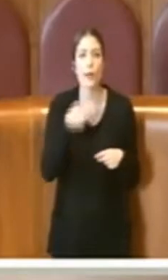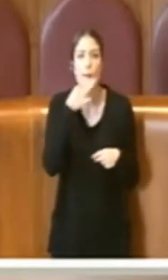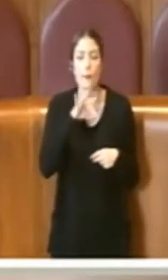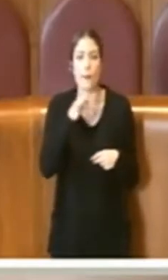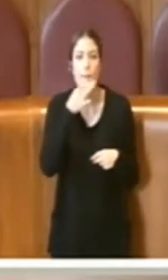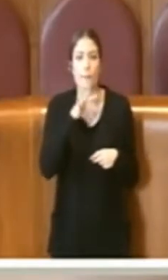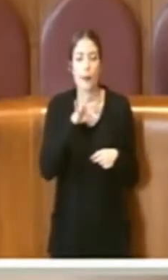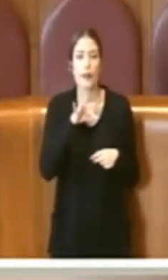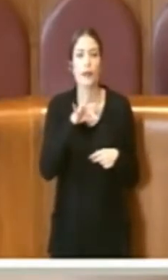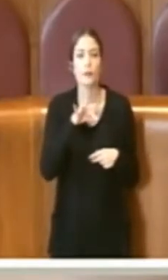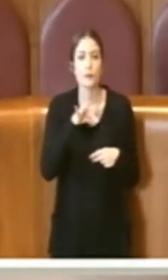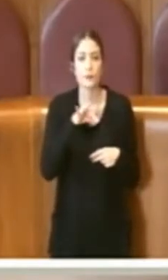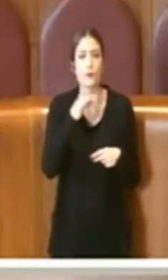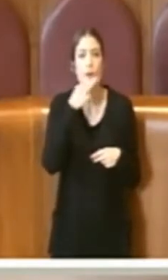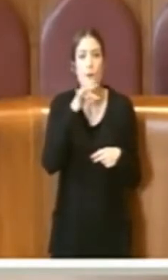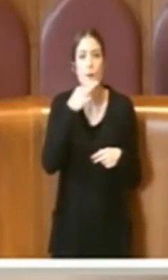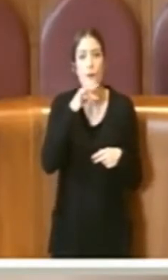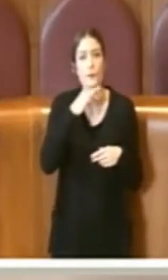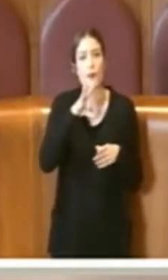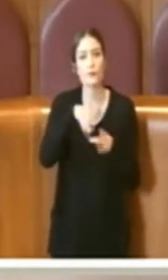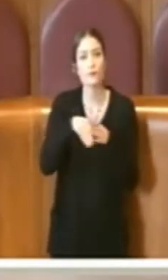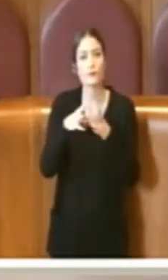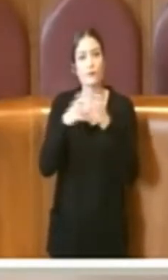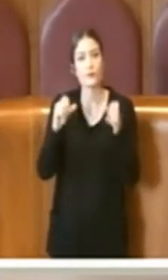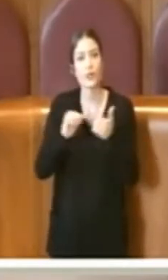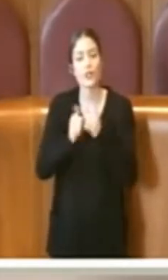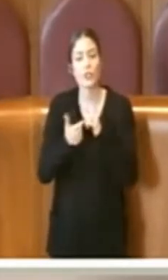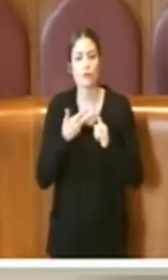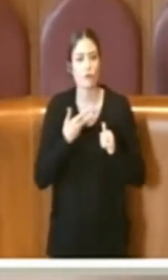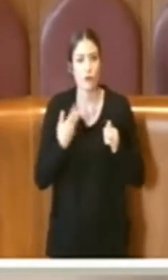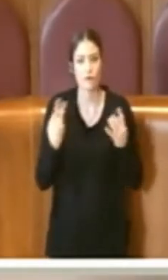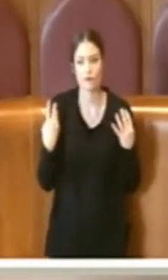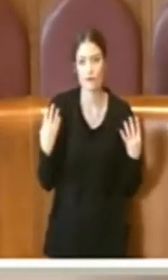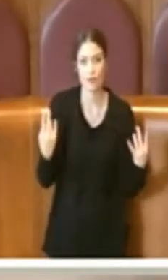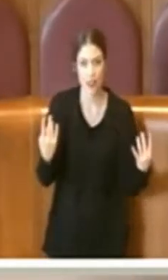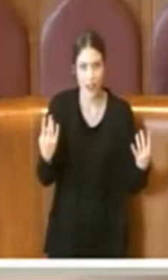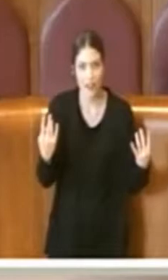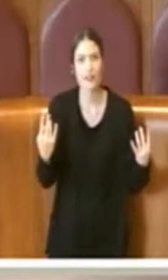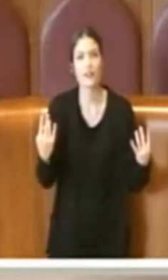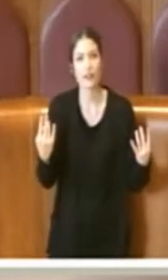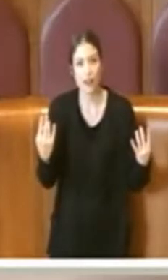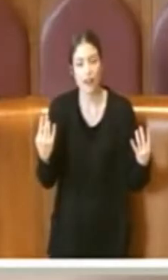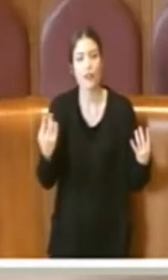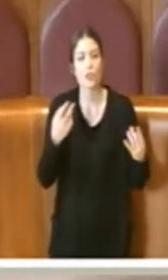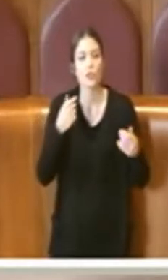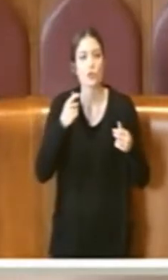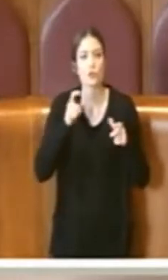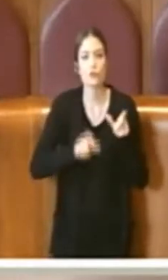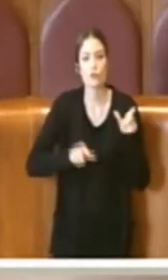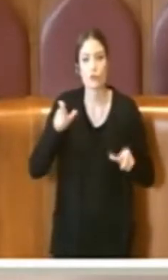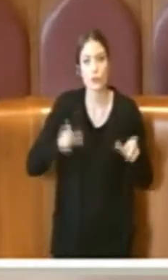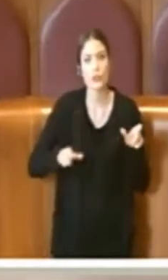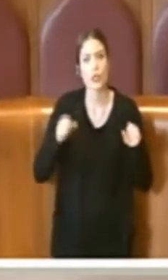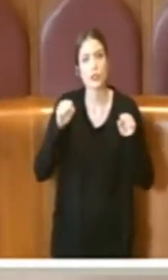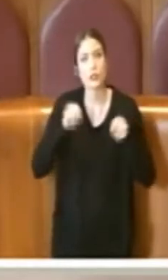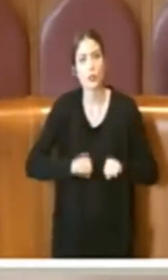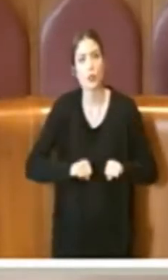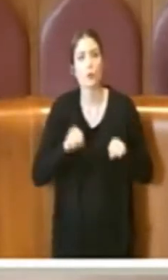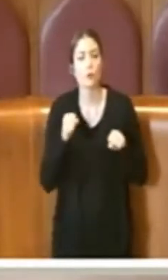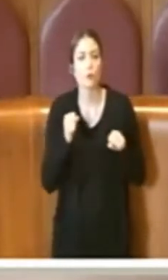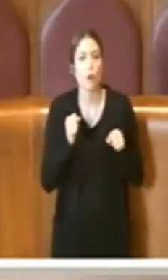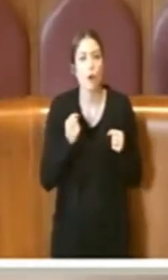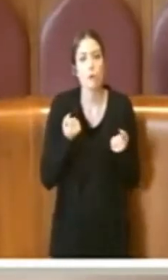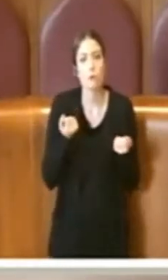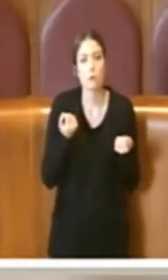all'interno degli impianti sportivi si trovano aree verdi dove i cittadini passano il proprio tempo. Quindi senza pagare